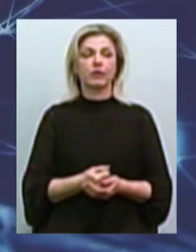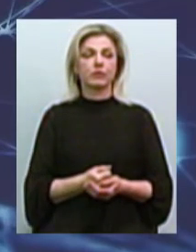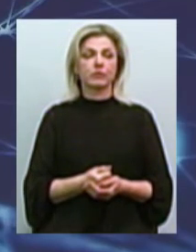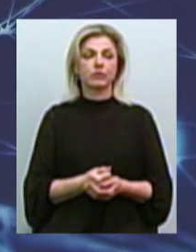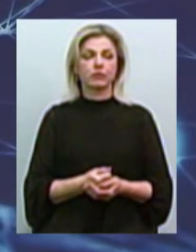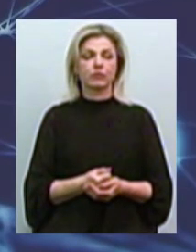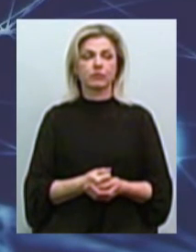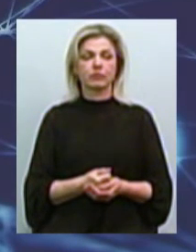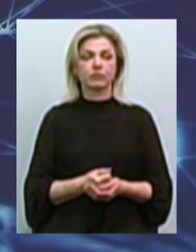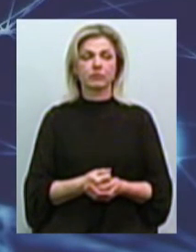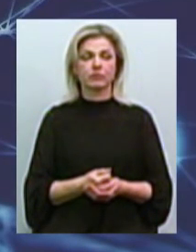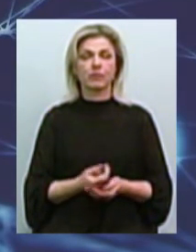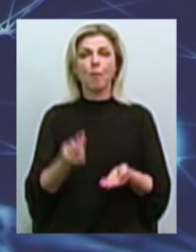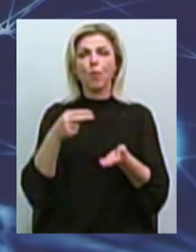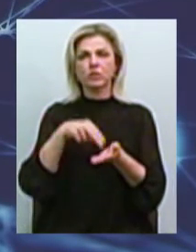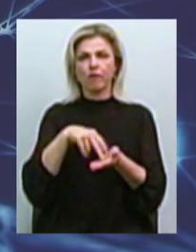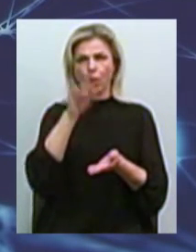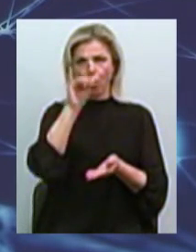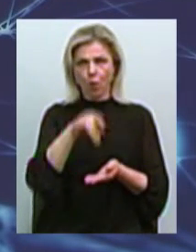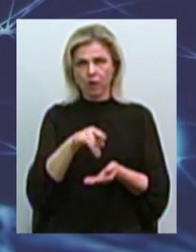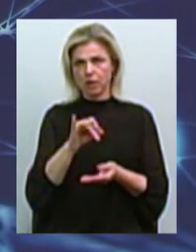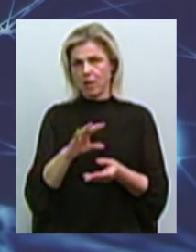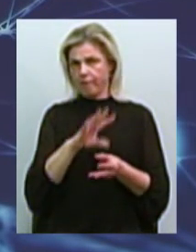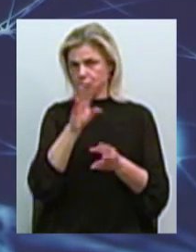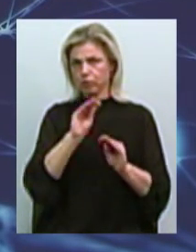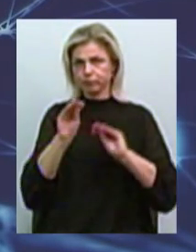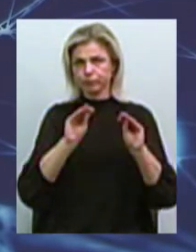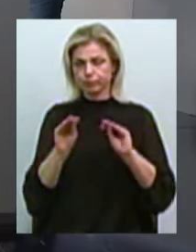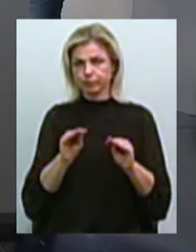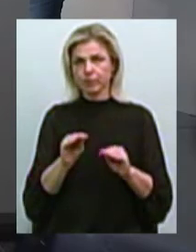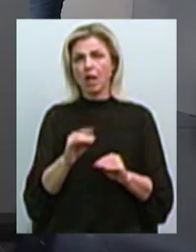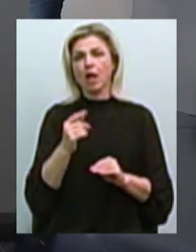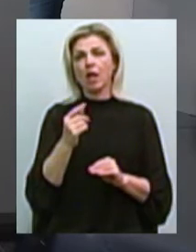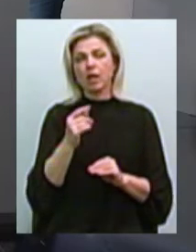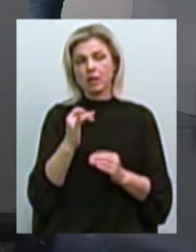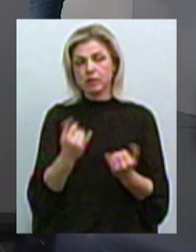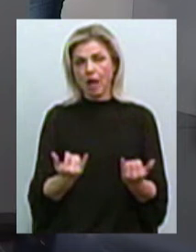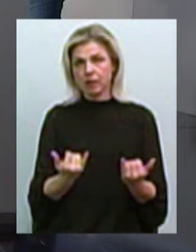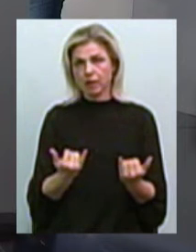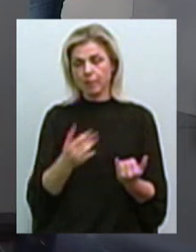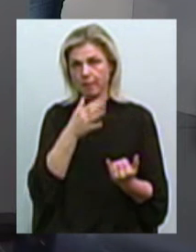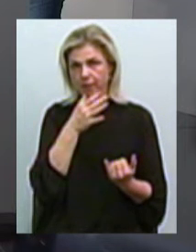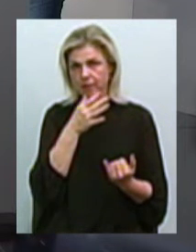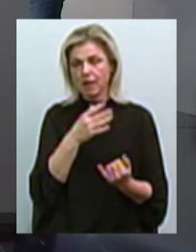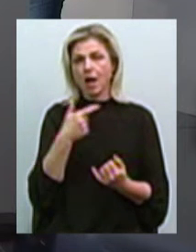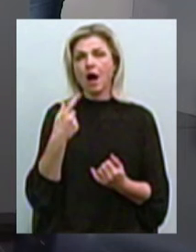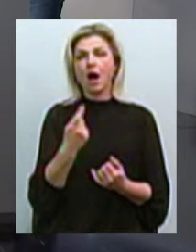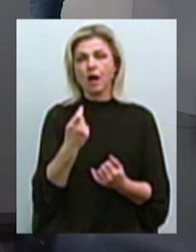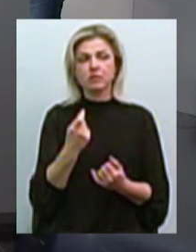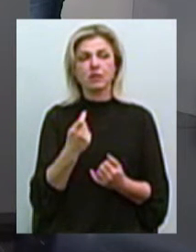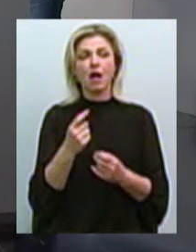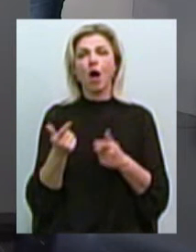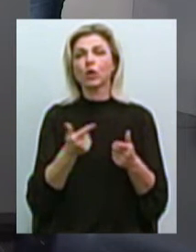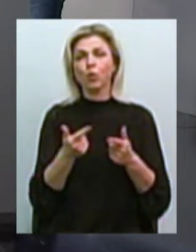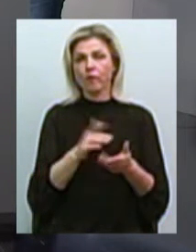уже они поставили и окна там, все, то есть, насколько я знаю, на данный момент ГАЗ готовит иск